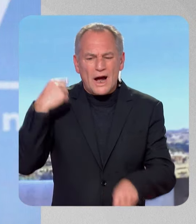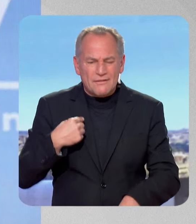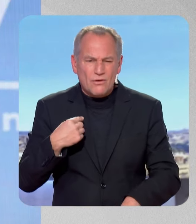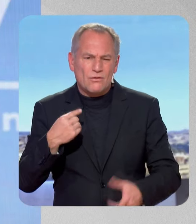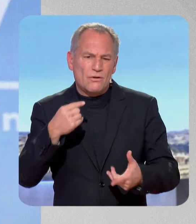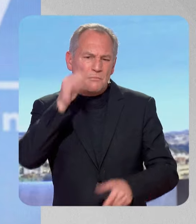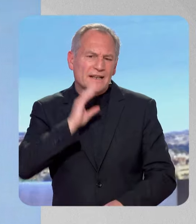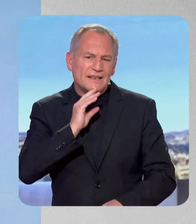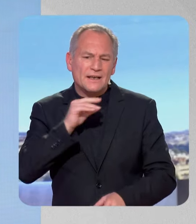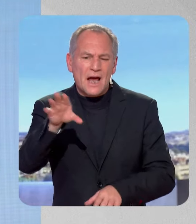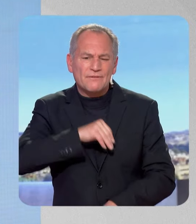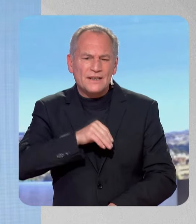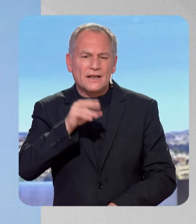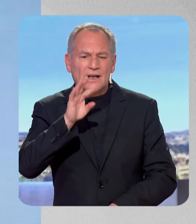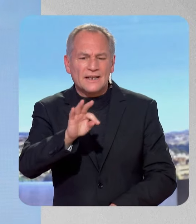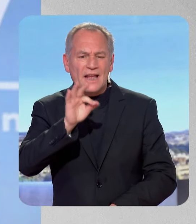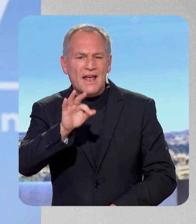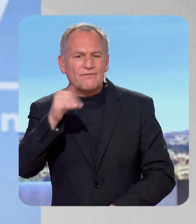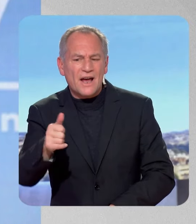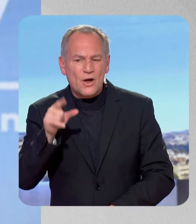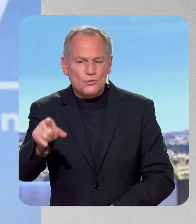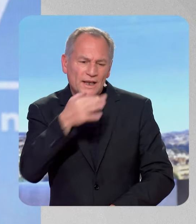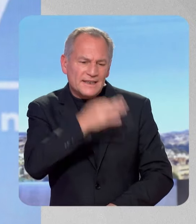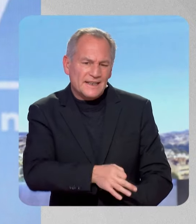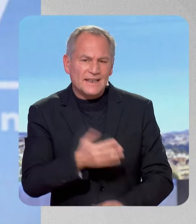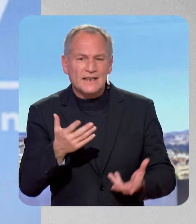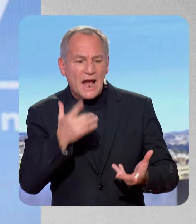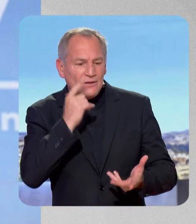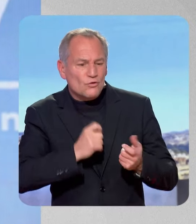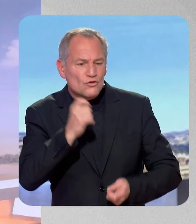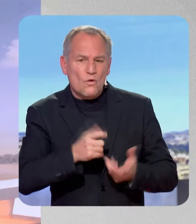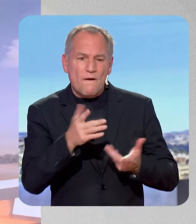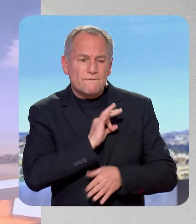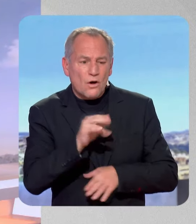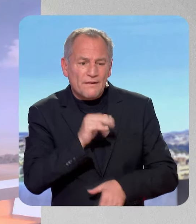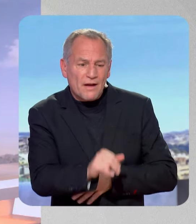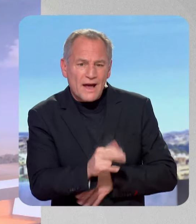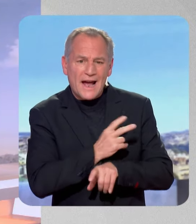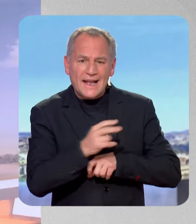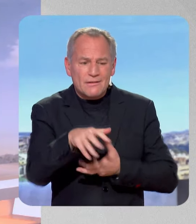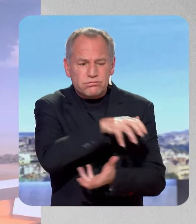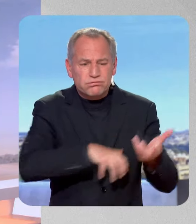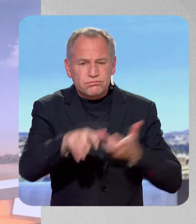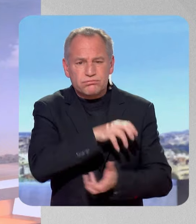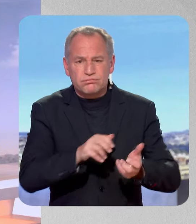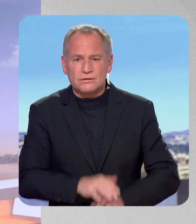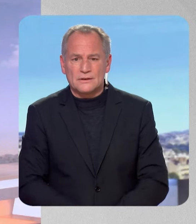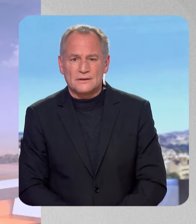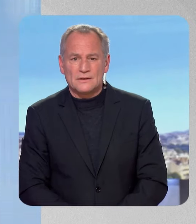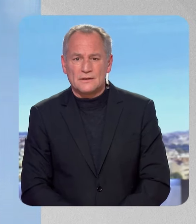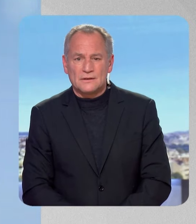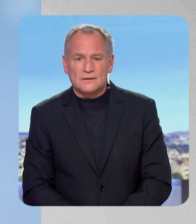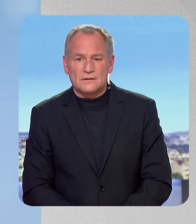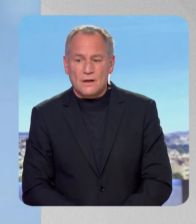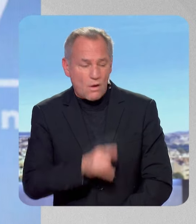cas au budgétaire, qu'on nous parle… – Du précipice au bord duquel serait la France ? Vous voyez ce qui se passe du côté des marchés Honnêtement, vous l'aurez vu, taux'intérêt sont en de